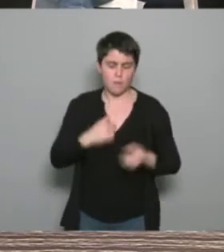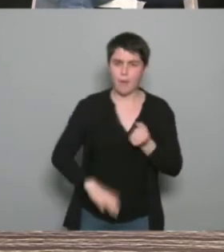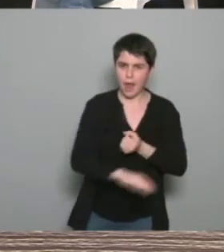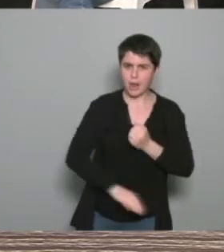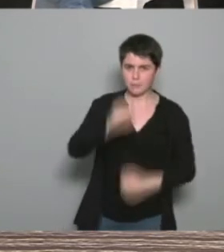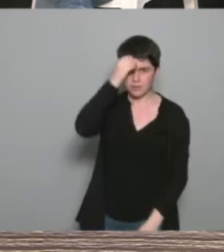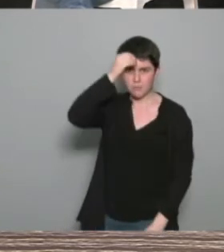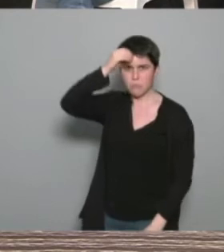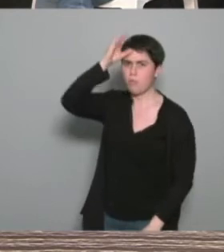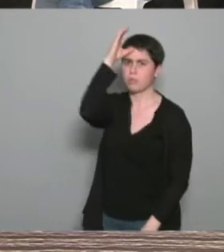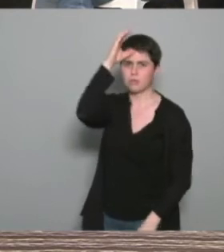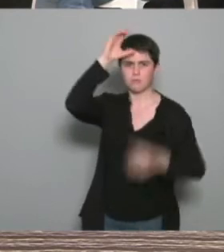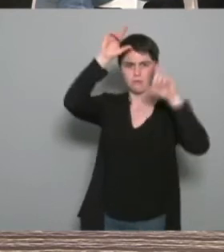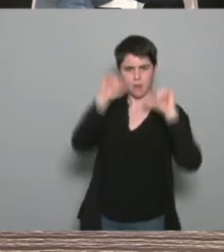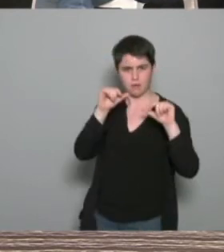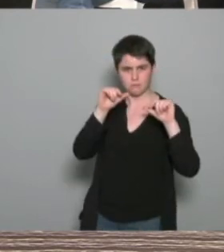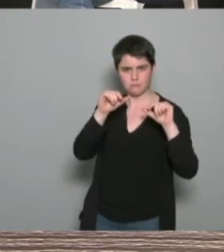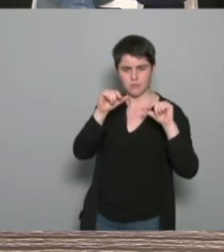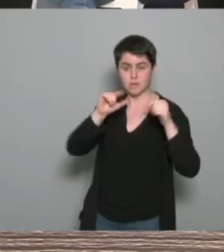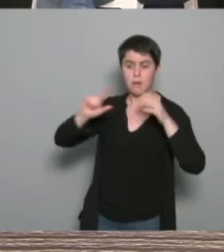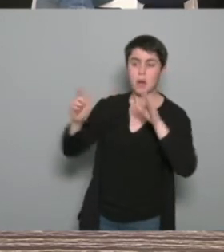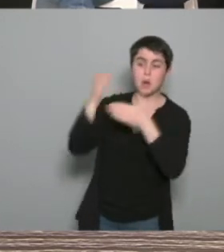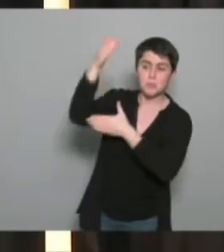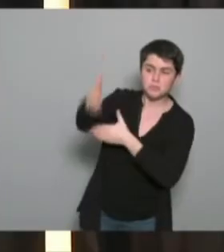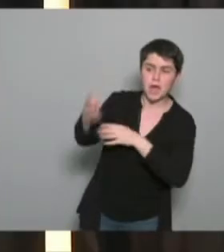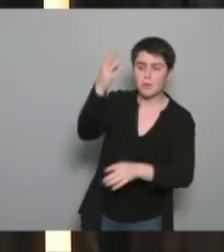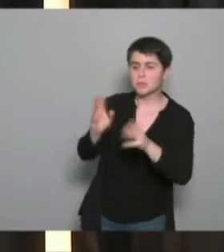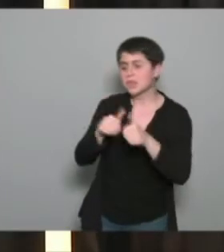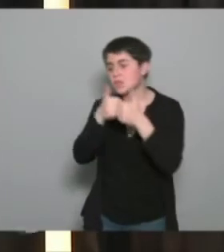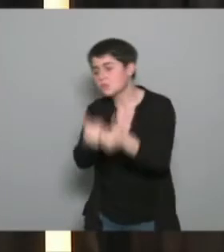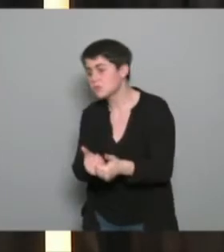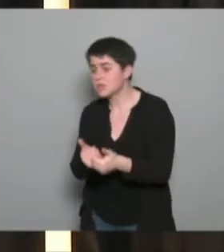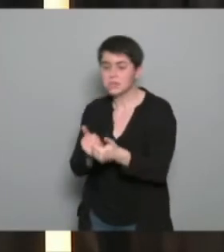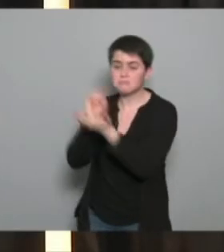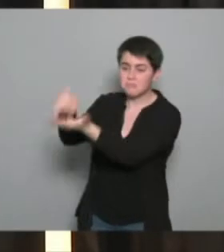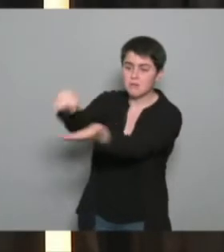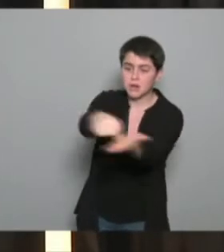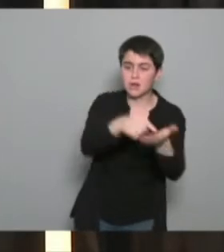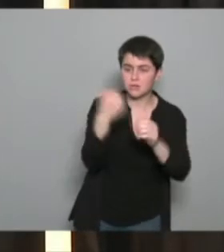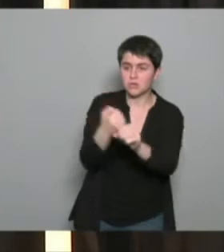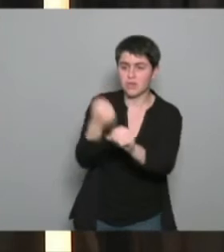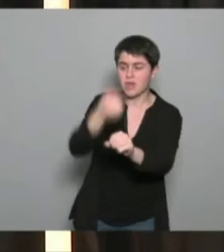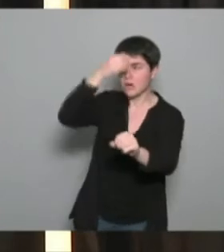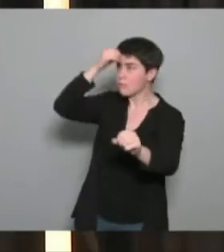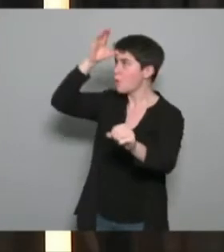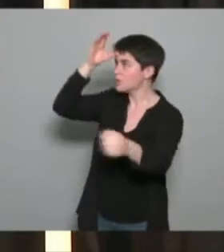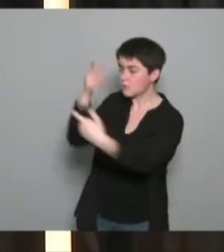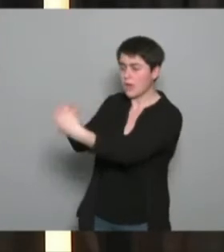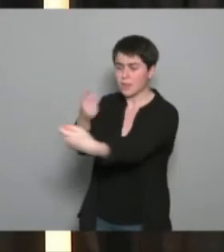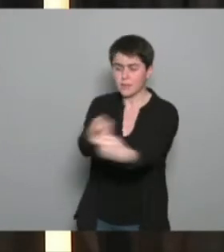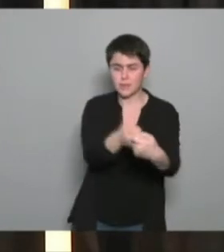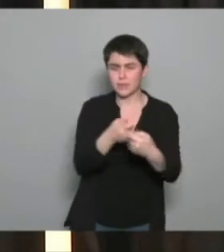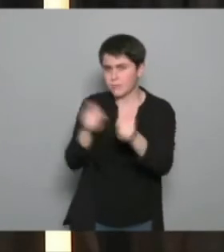je vais être en mesure de mobiliser à un certain moment en fonction de l'environnement dans lequel je serai c'est ça la difficulté en fait pour former